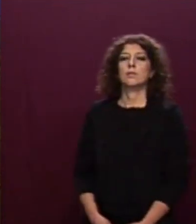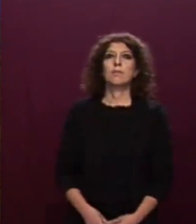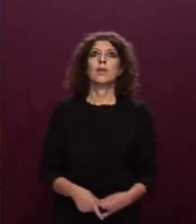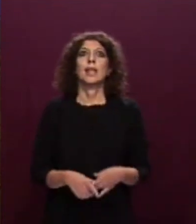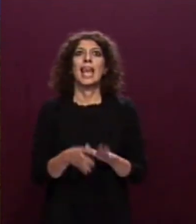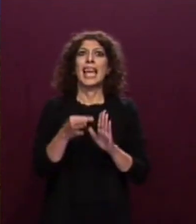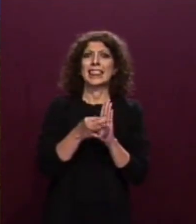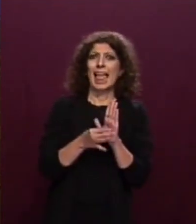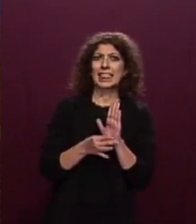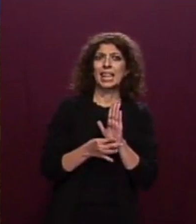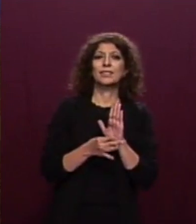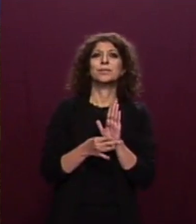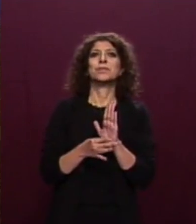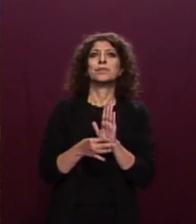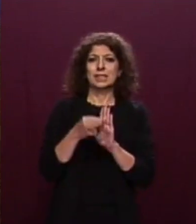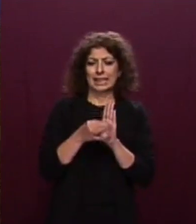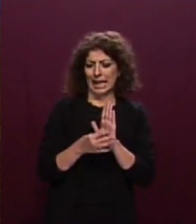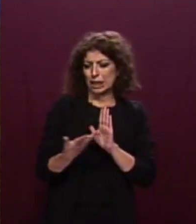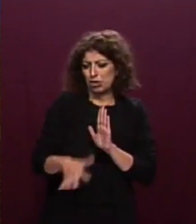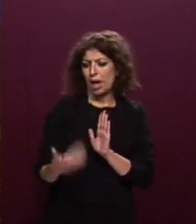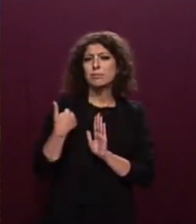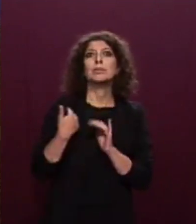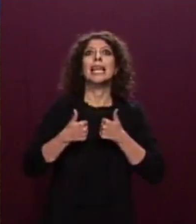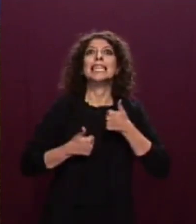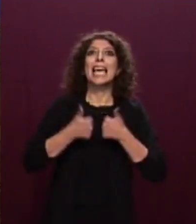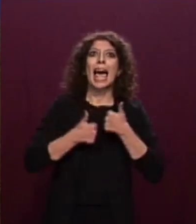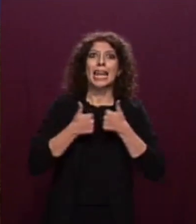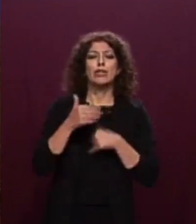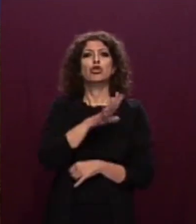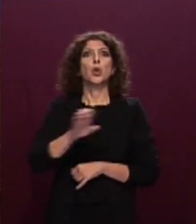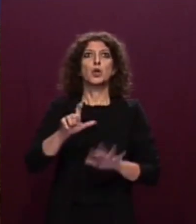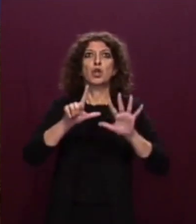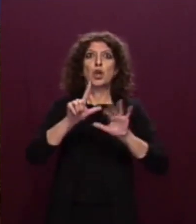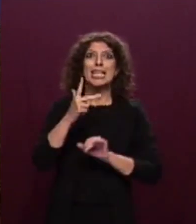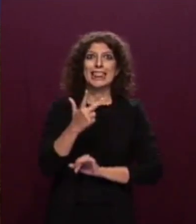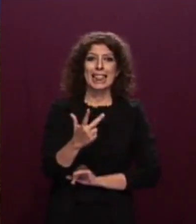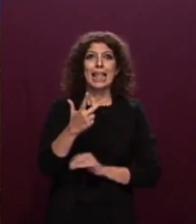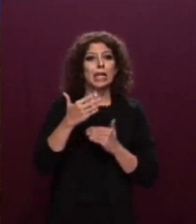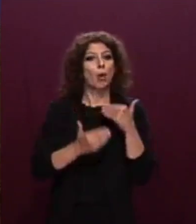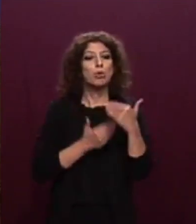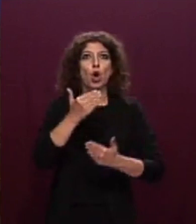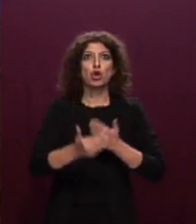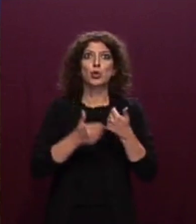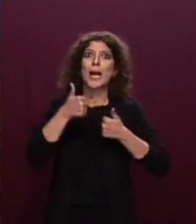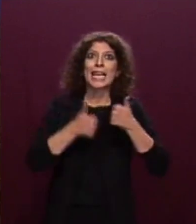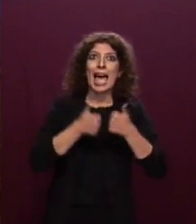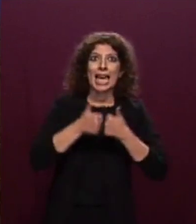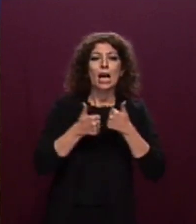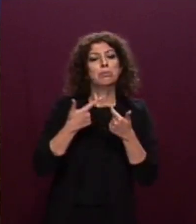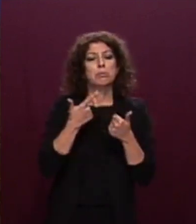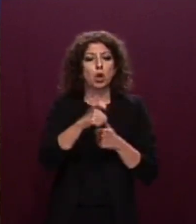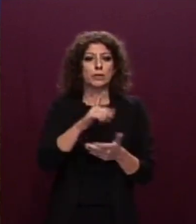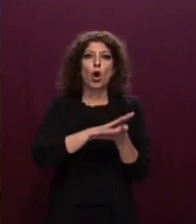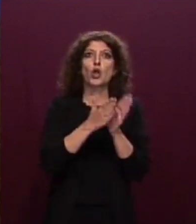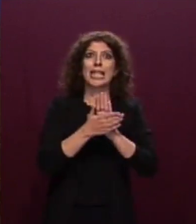2022. Nell'anno in corso sono state concluse 570 procedure di gara per la contrattualizzazione di oltre 66